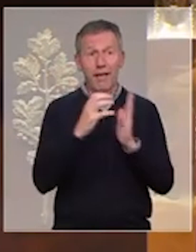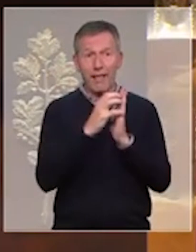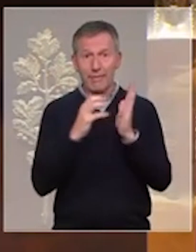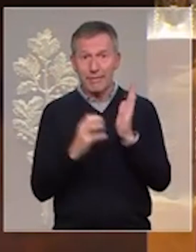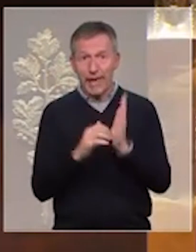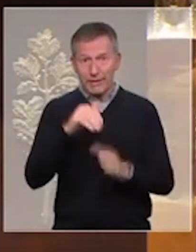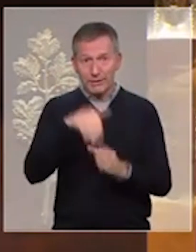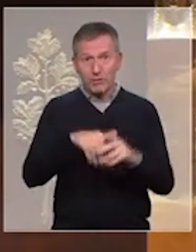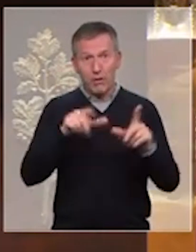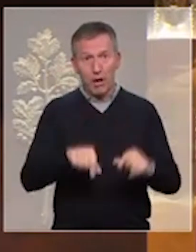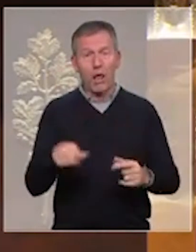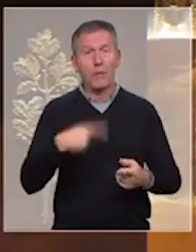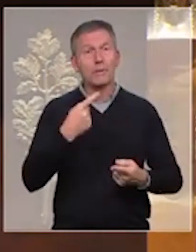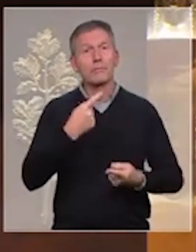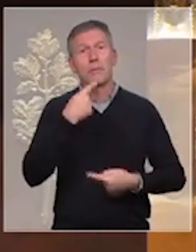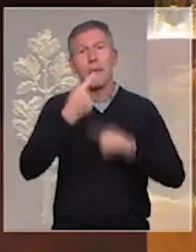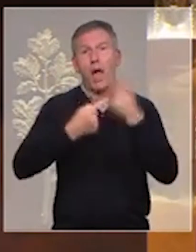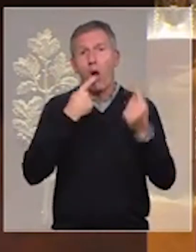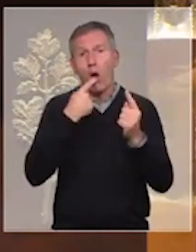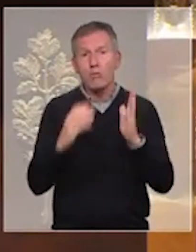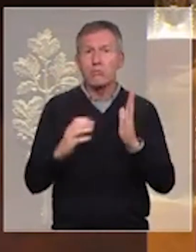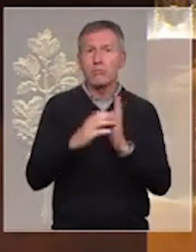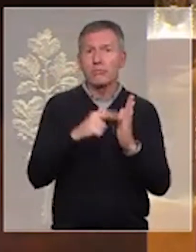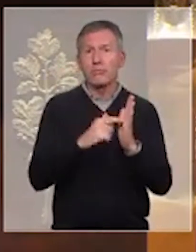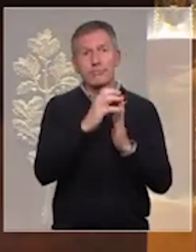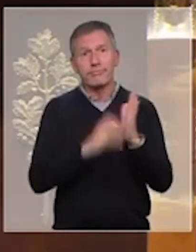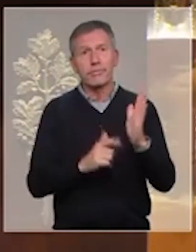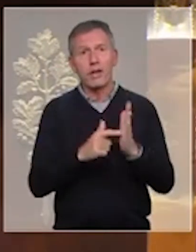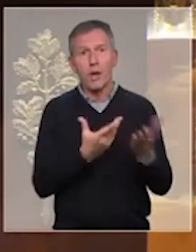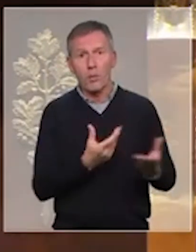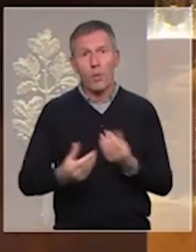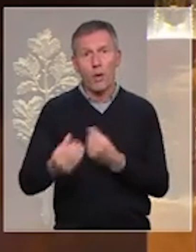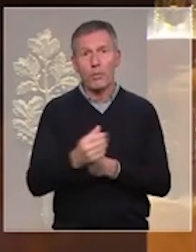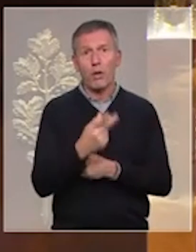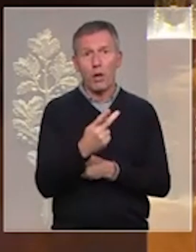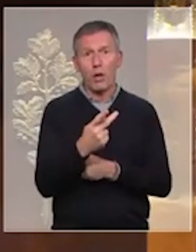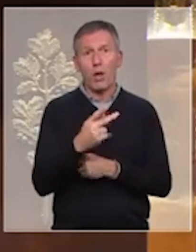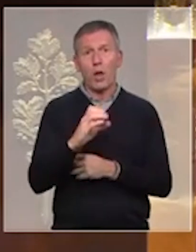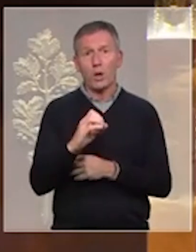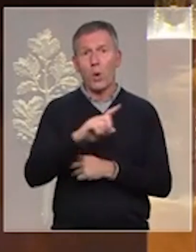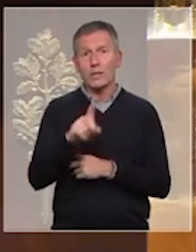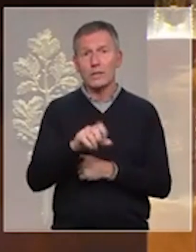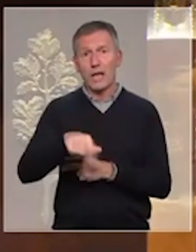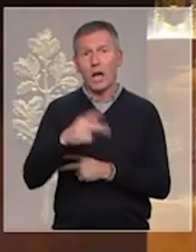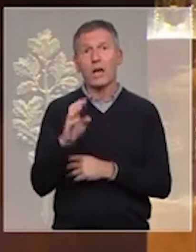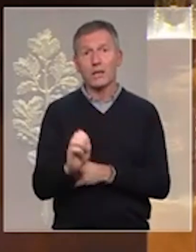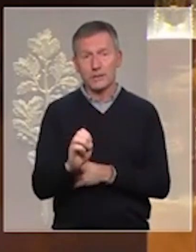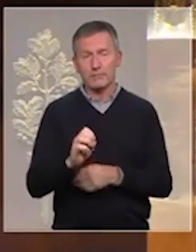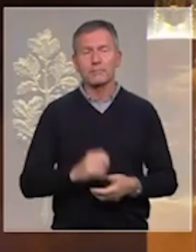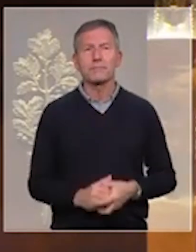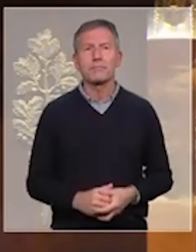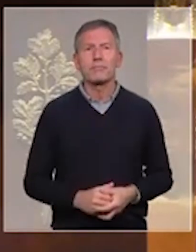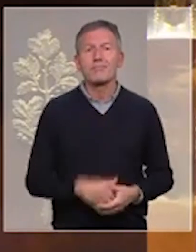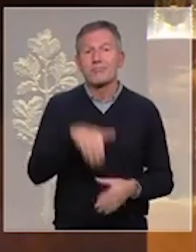paroles sur le peuple noble qui porte le nom des Cossacks Zaporog. On lit